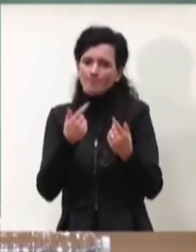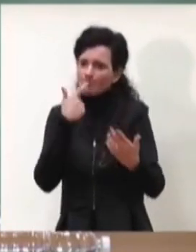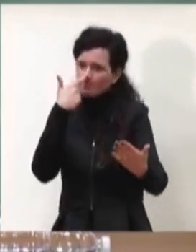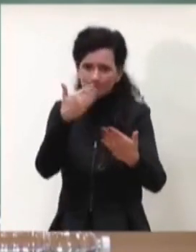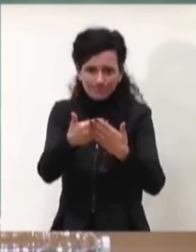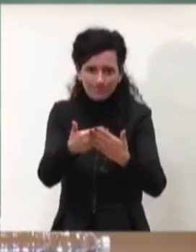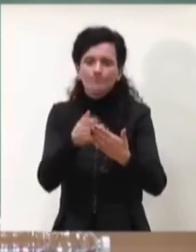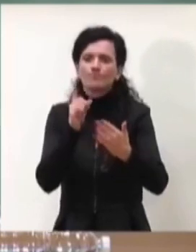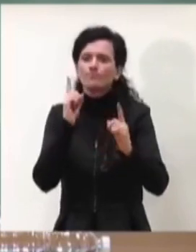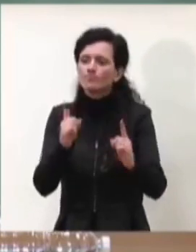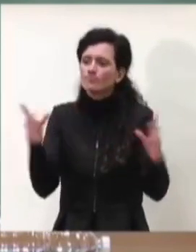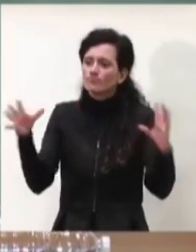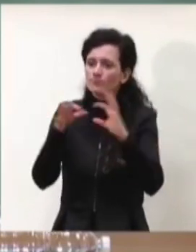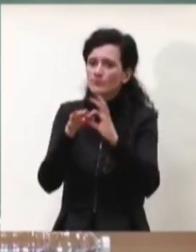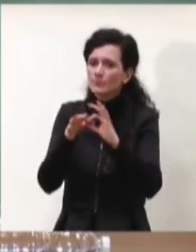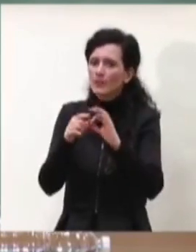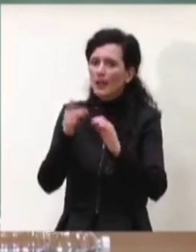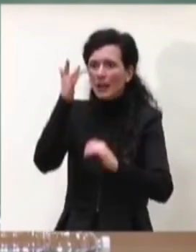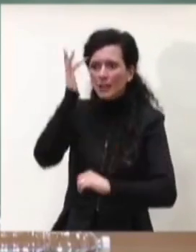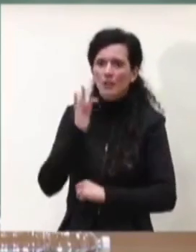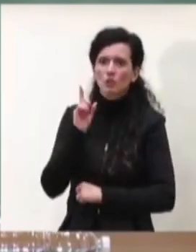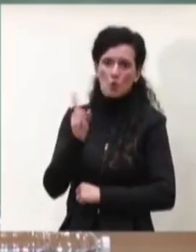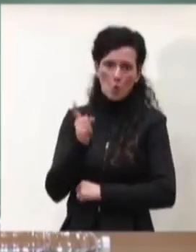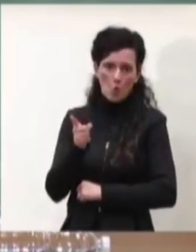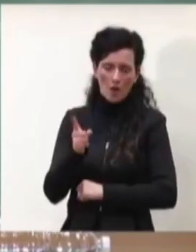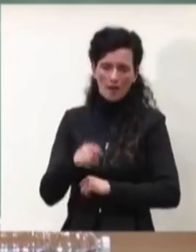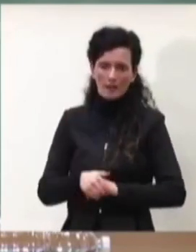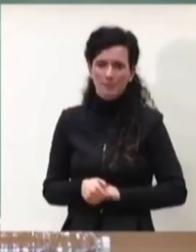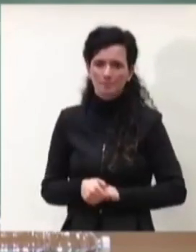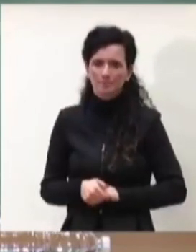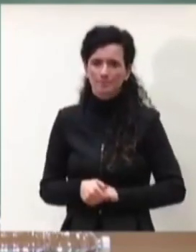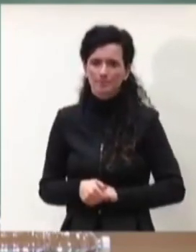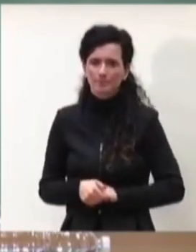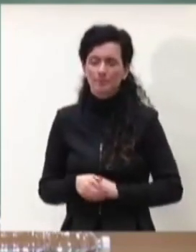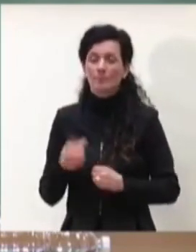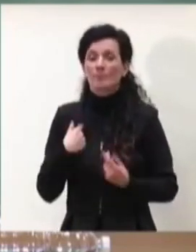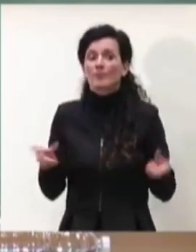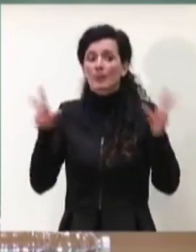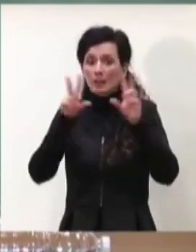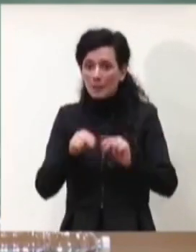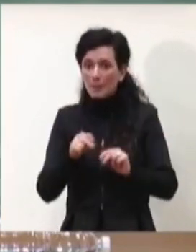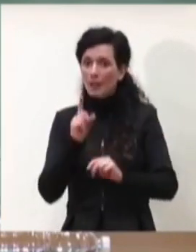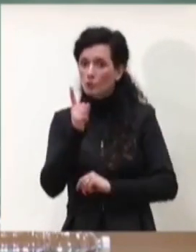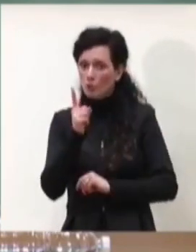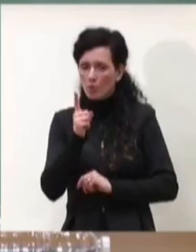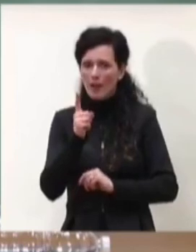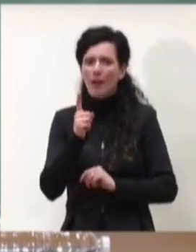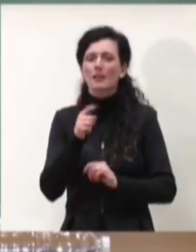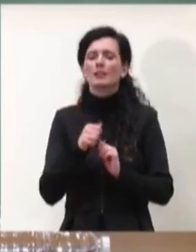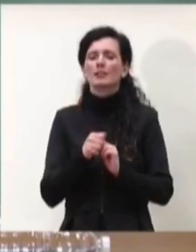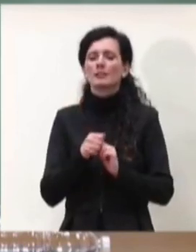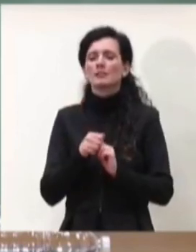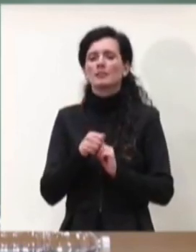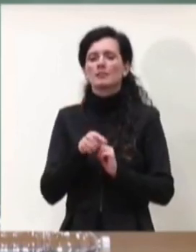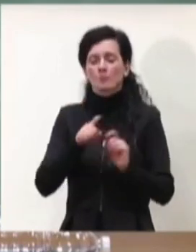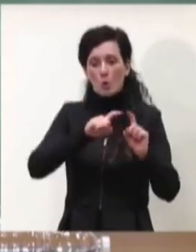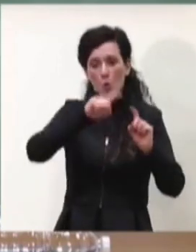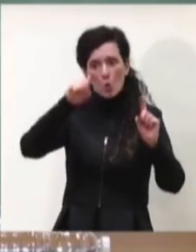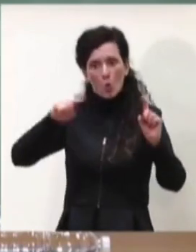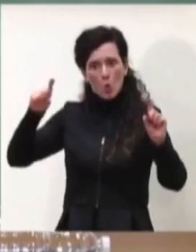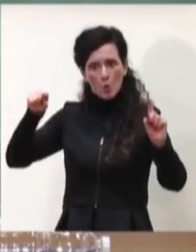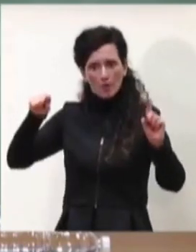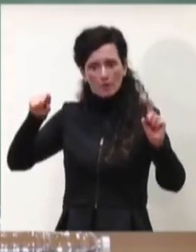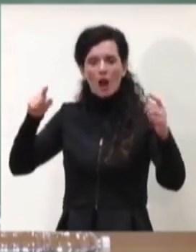funzione del rischio che andiamo a individuare. Ribadisco però che non dobbiamo dimenticarci che la decrescita che abbiamo avuto nella nostra curva è